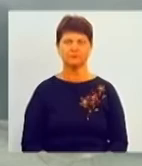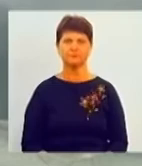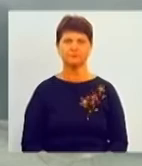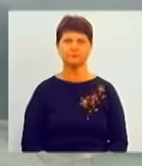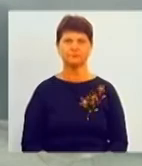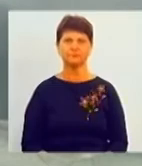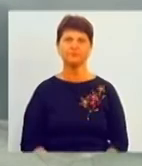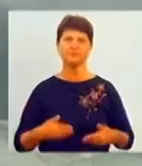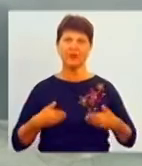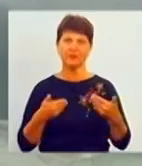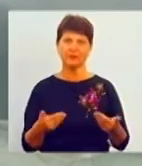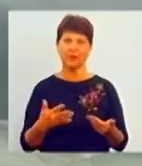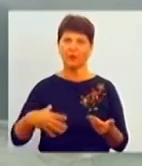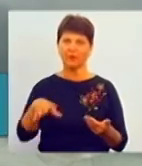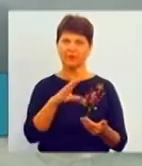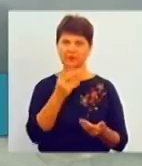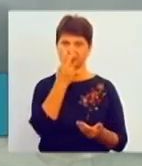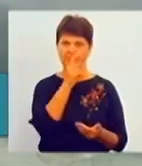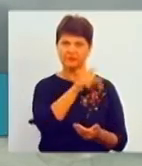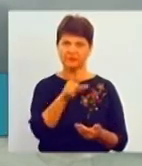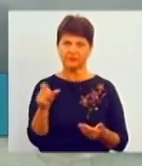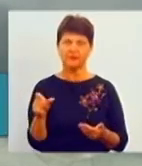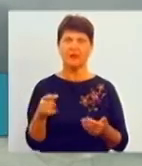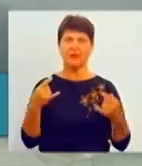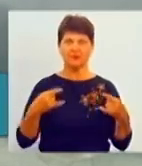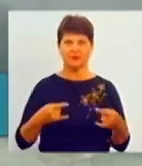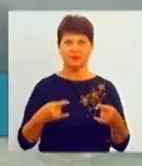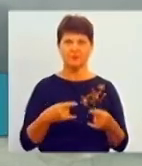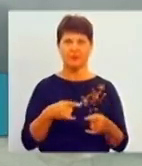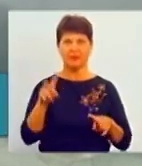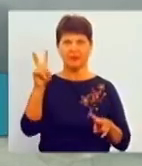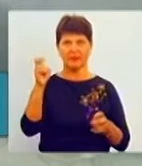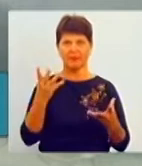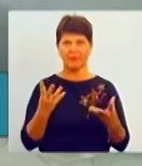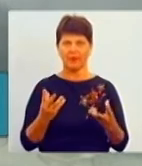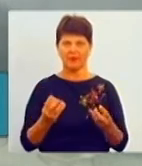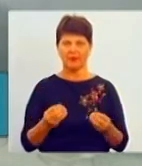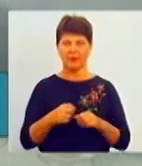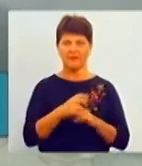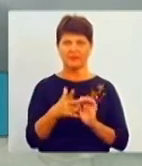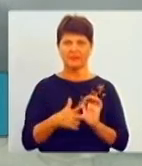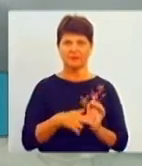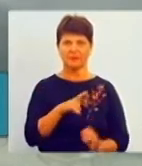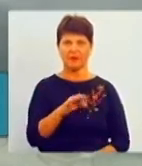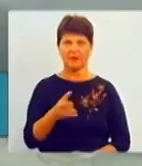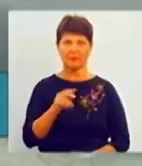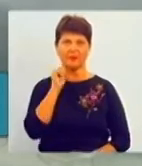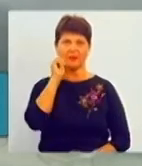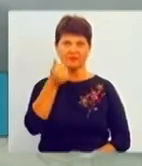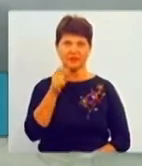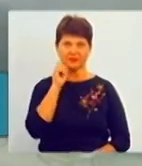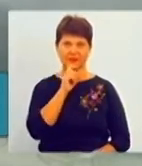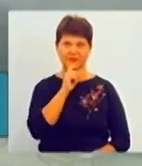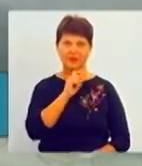Вітаю всіх телеглядачів Суспільного телебачення в ефірі передача «Тема дня». 18 липня, тобто завтра, з Вінниці до